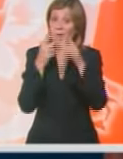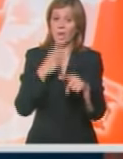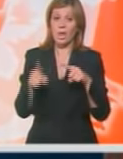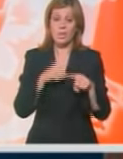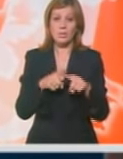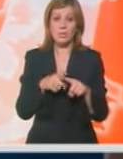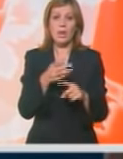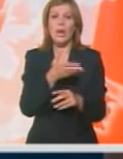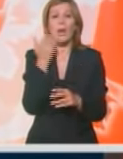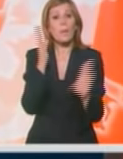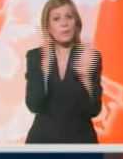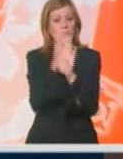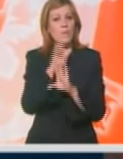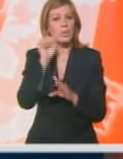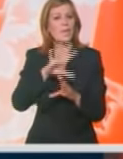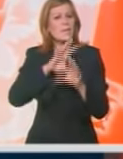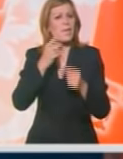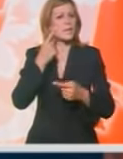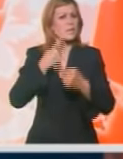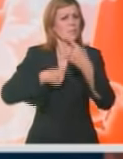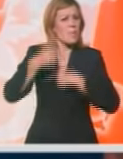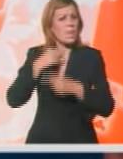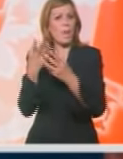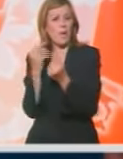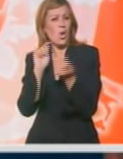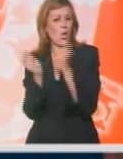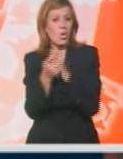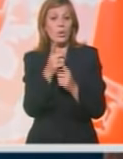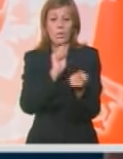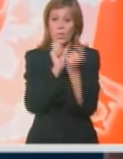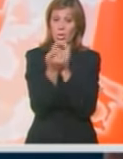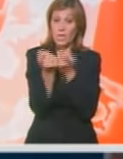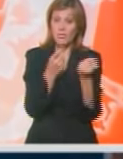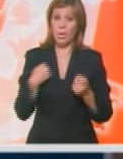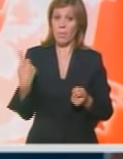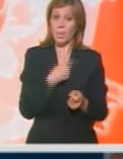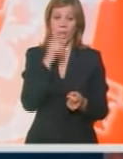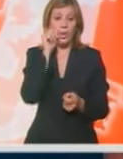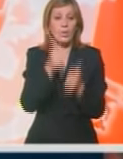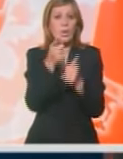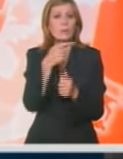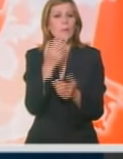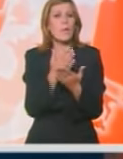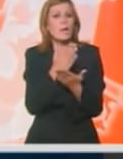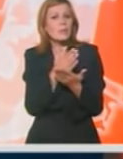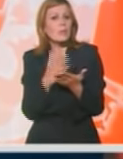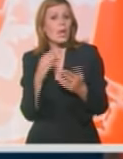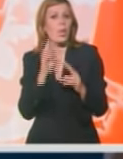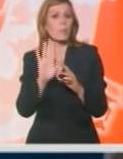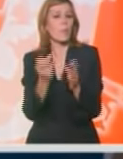Ali nema sumnje da se sve meni. Samo je pitanje da li te promene uzrokujemo mi ili su one deoci kusa.